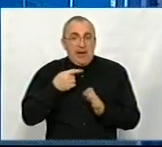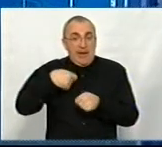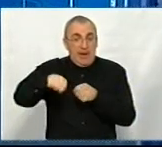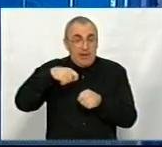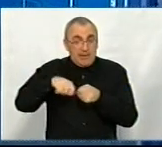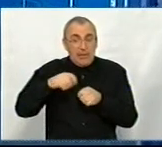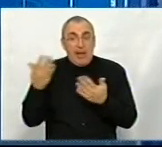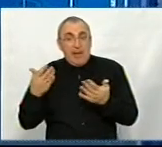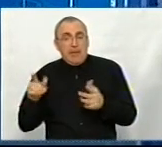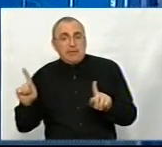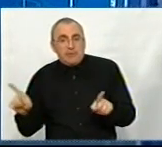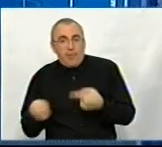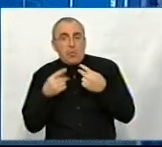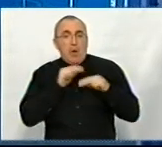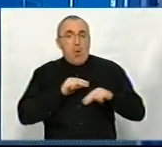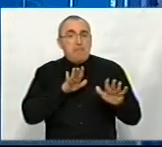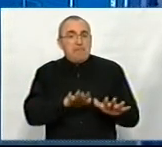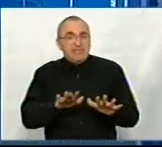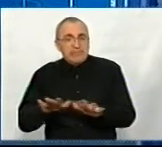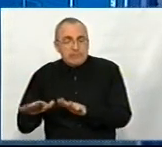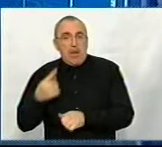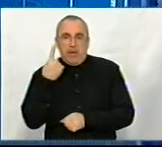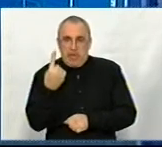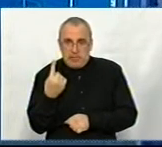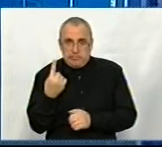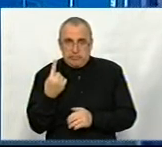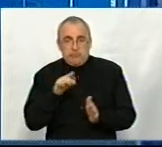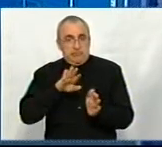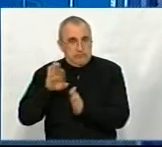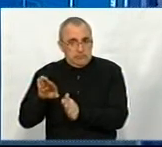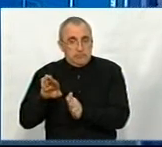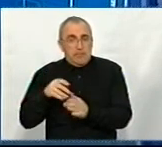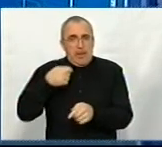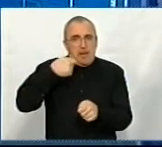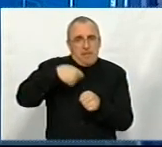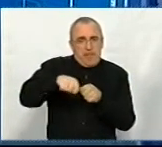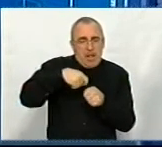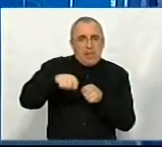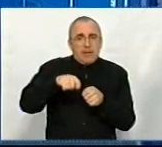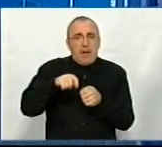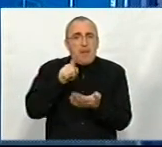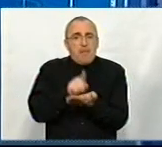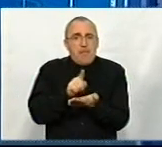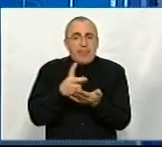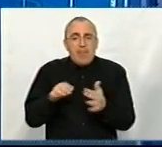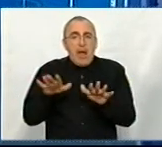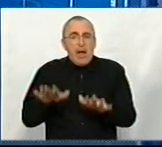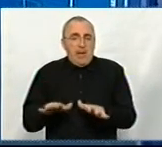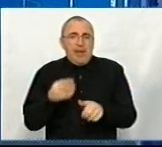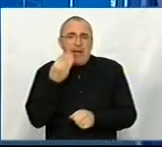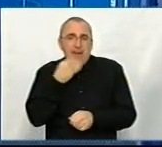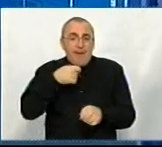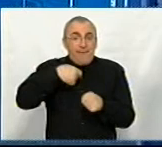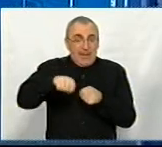створюють робочі місця, це раз, і платять податки на місці. От ефективна